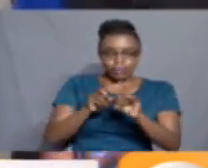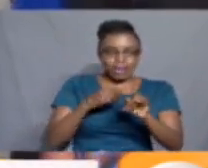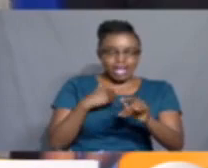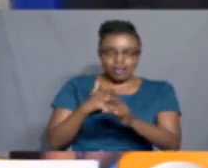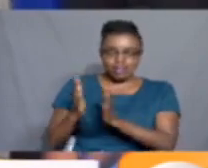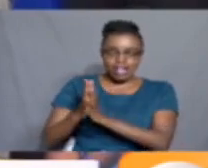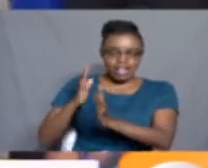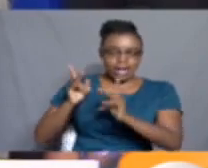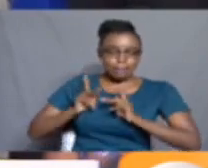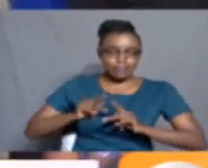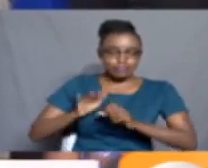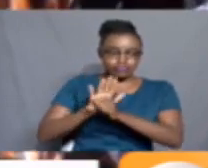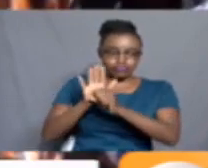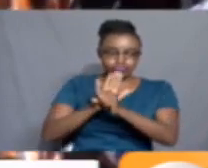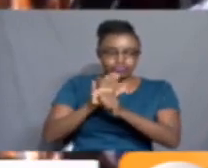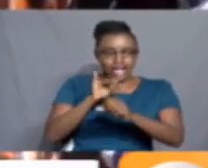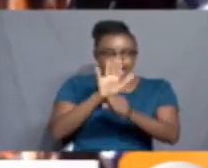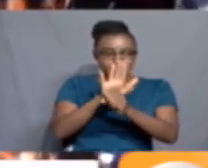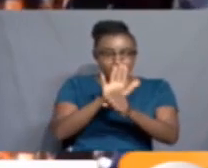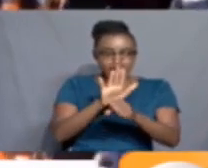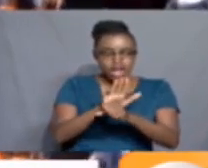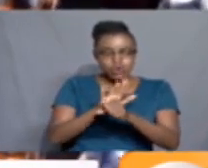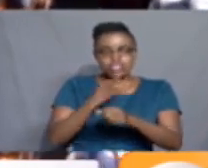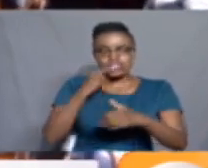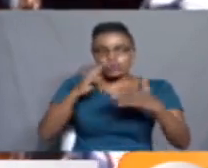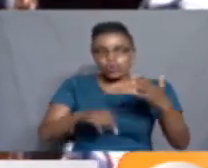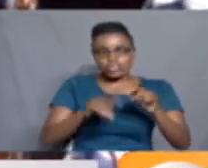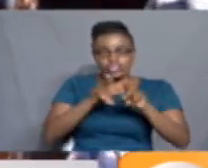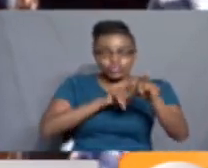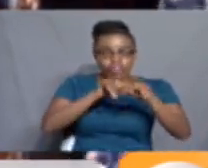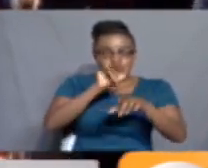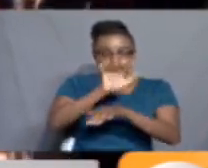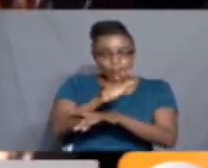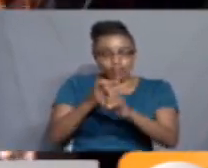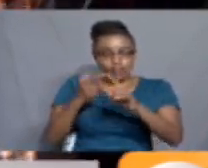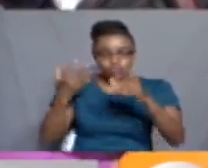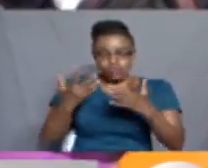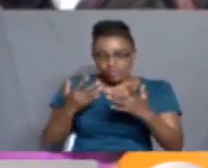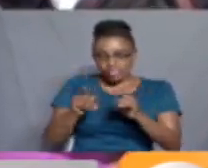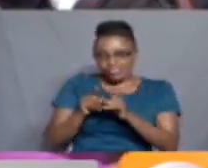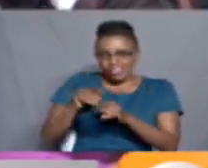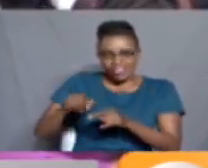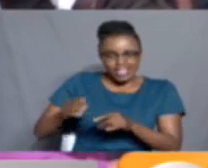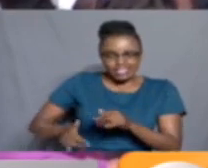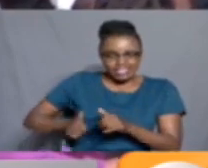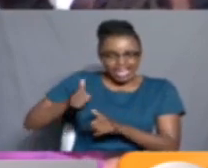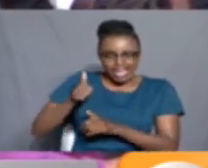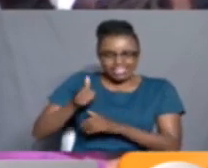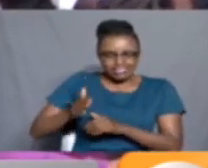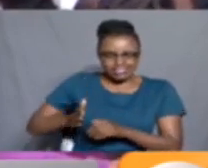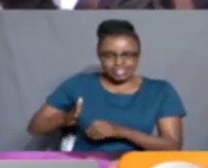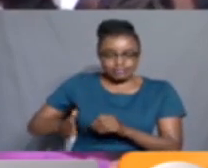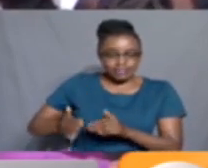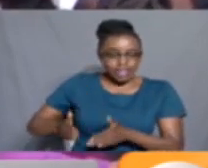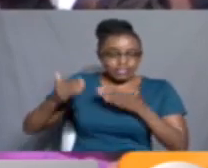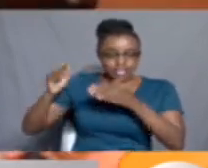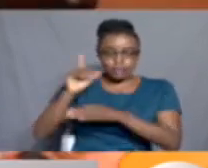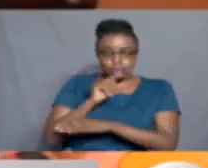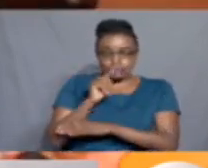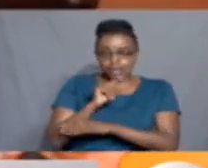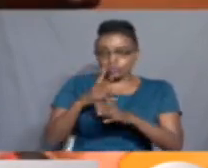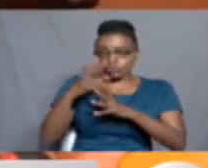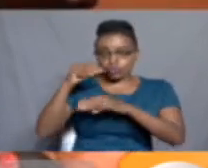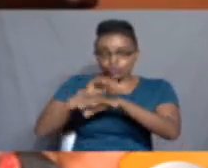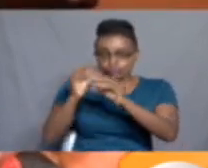msungamano wa watu Wengi hapa wakidaikomba kusafiri kwao ni kutokana na kujinyima Angalao wapate kuona wapendo wao